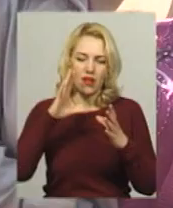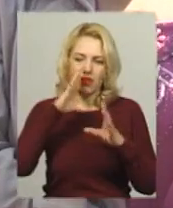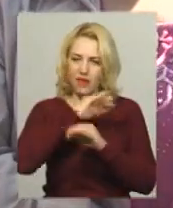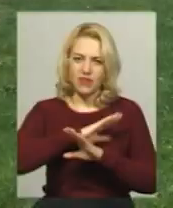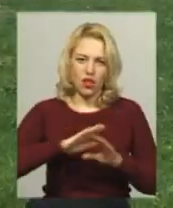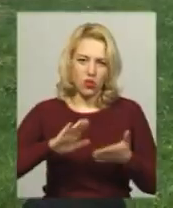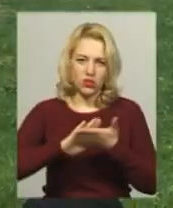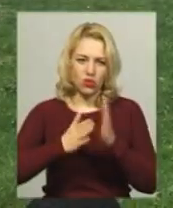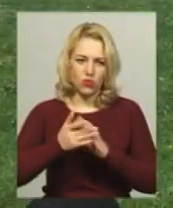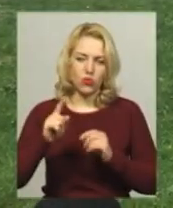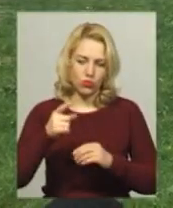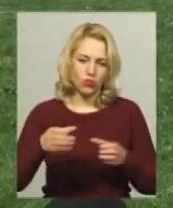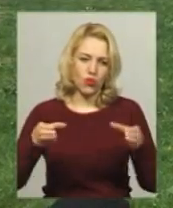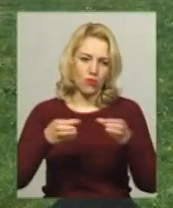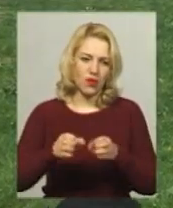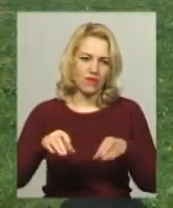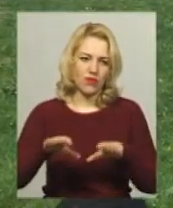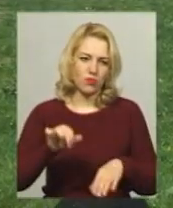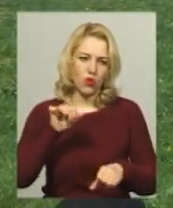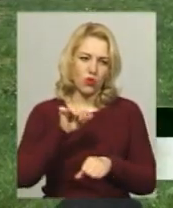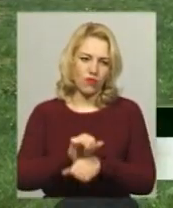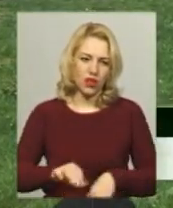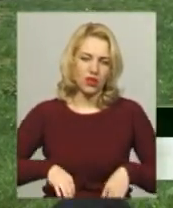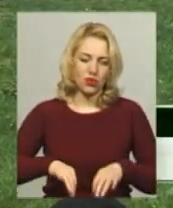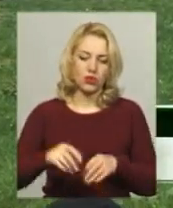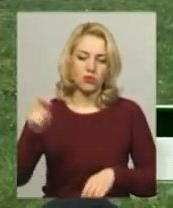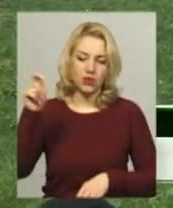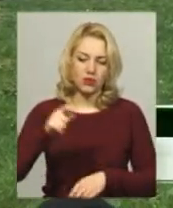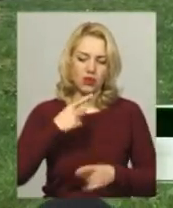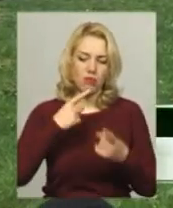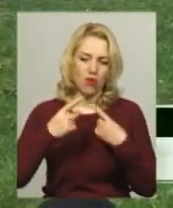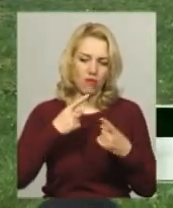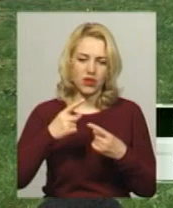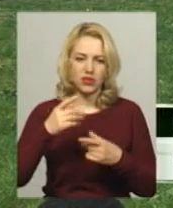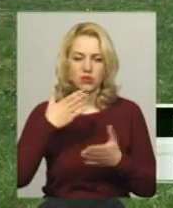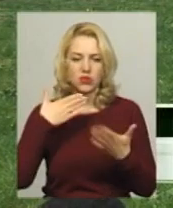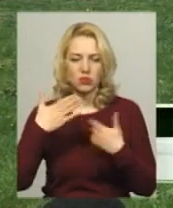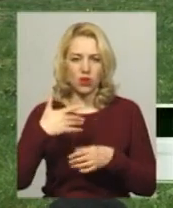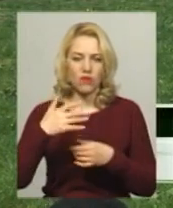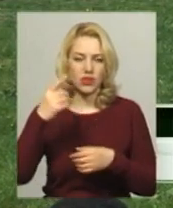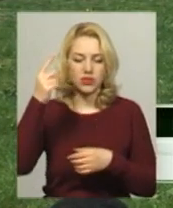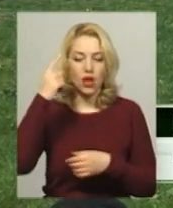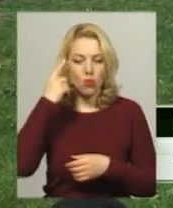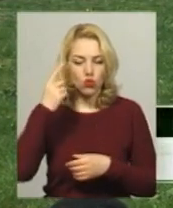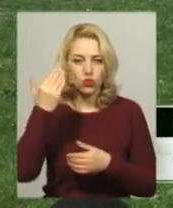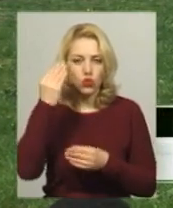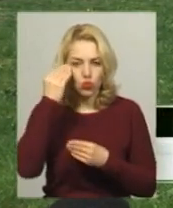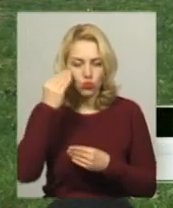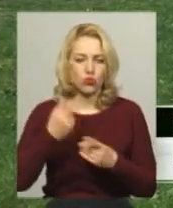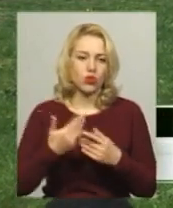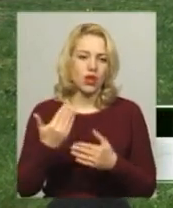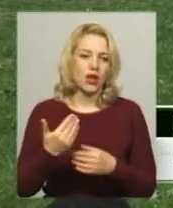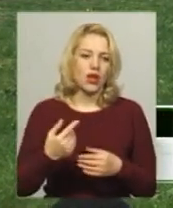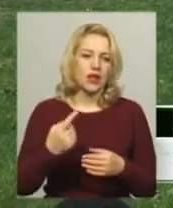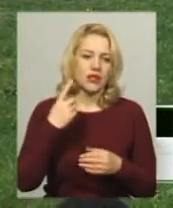громада вирішила блокувати рух транспорту. Приїхали поговорити, поспілкуватись, почути думку, але ми як селищна рада від громадськості